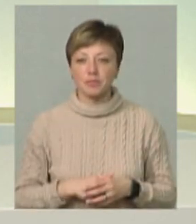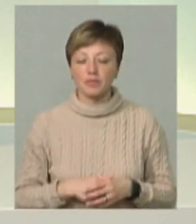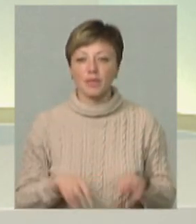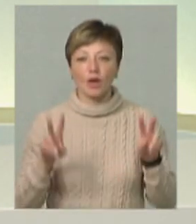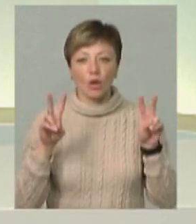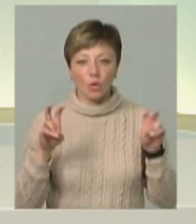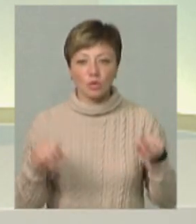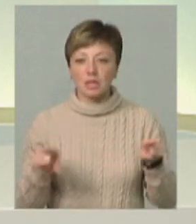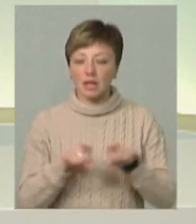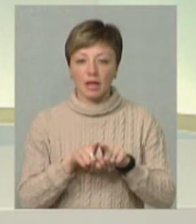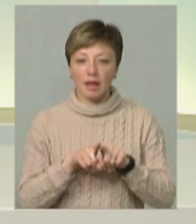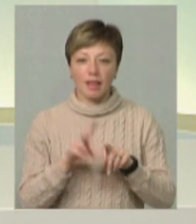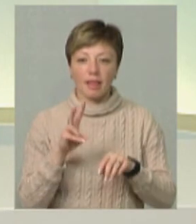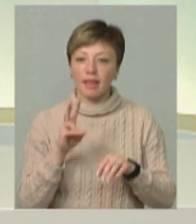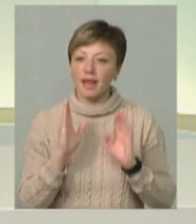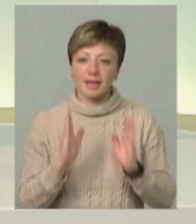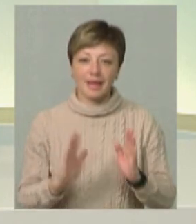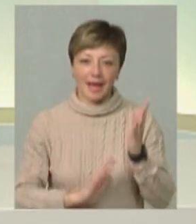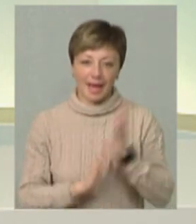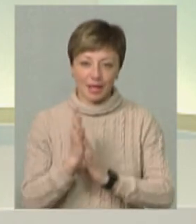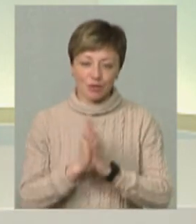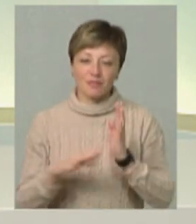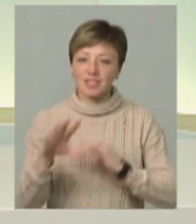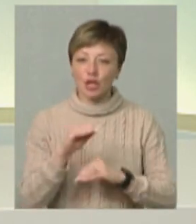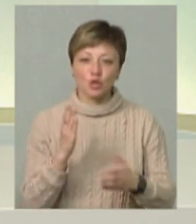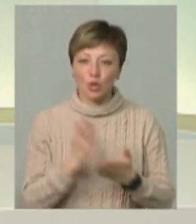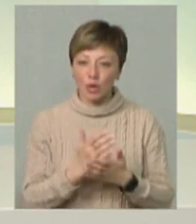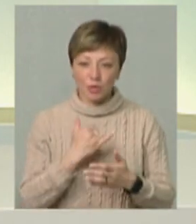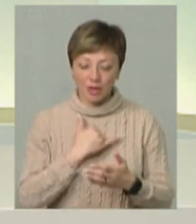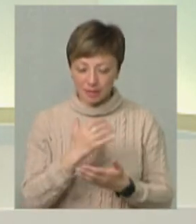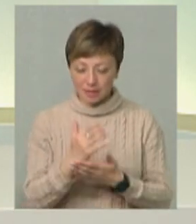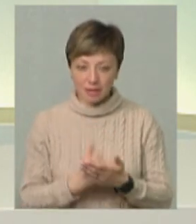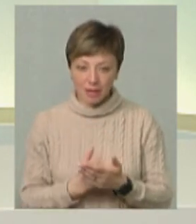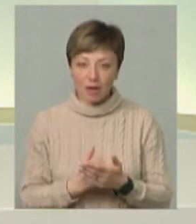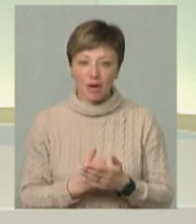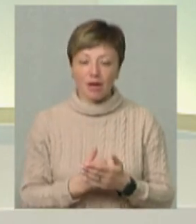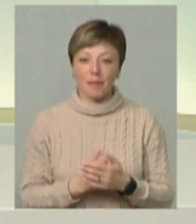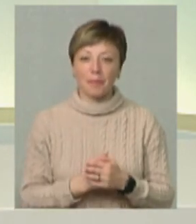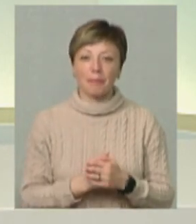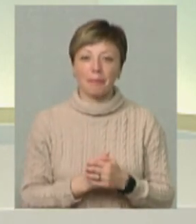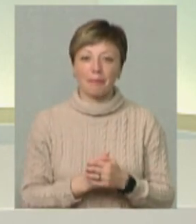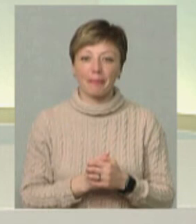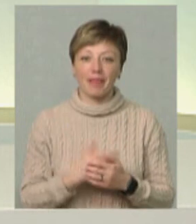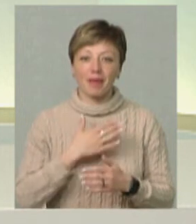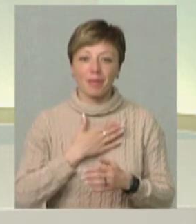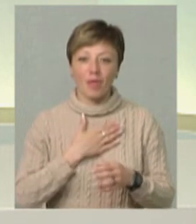лозунг є такий – не лісом єдиним. Все, що є. А моє кредо таке, яке я